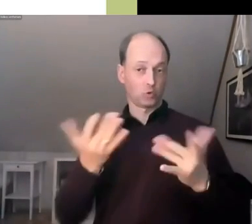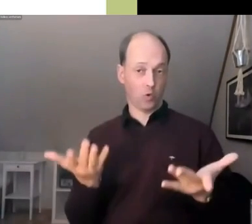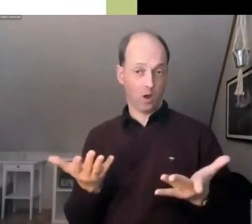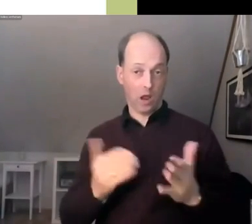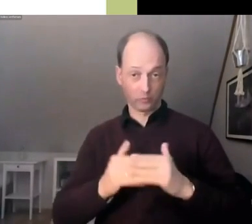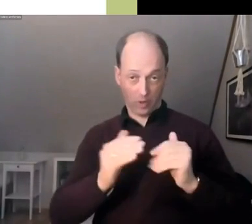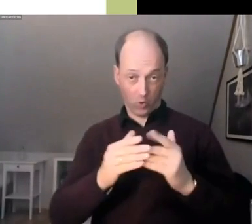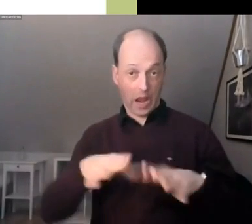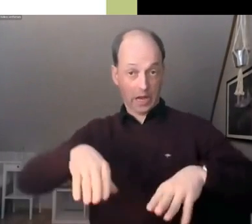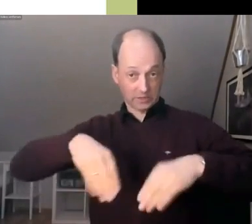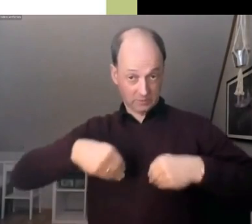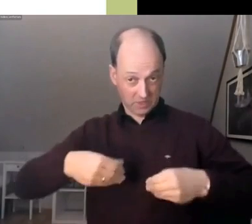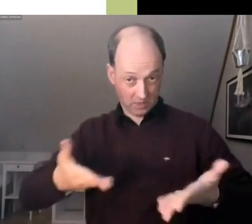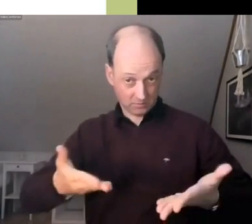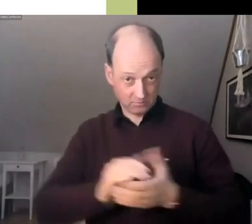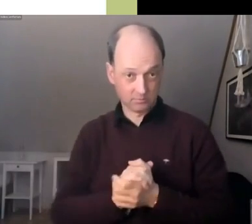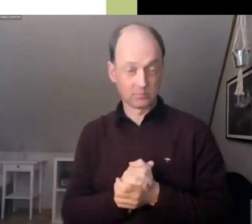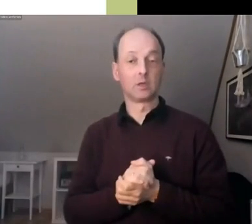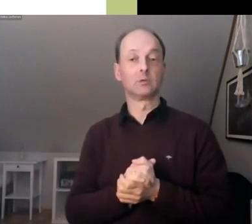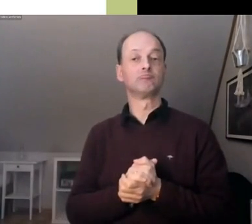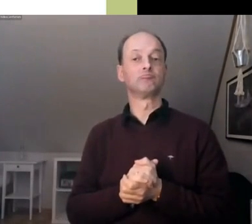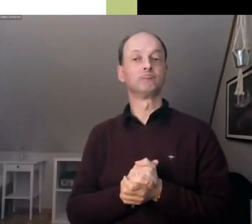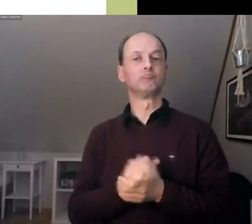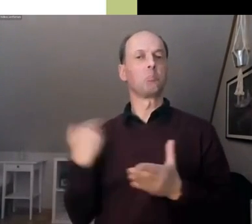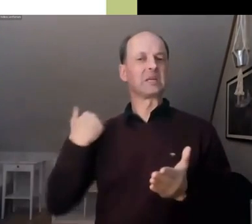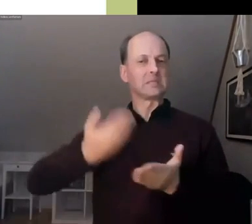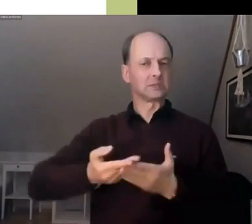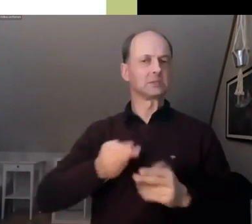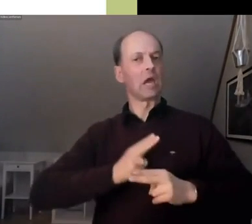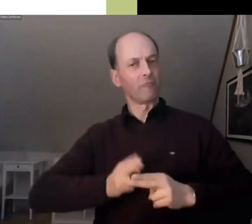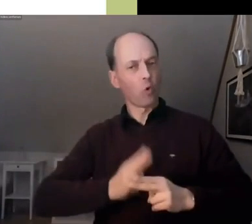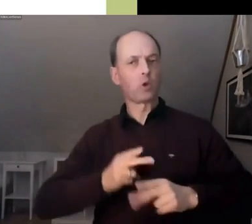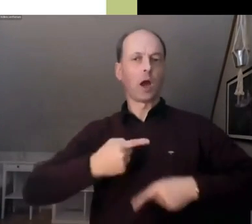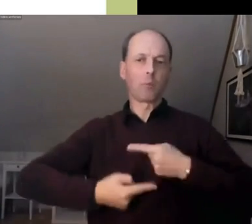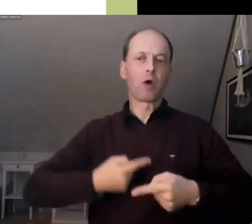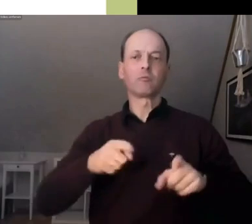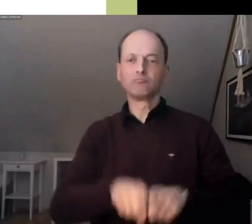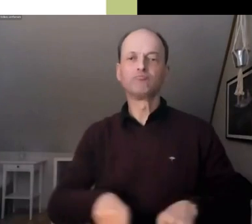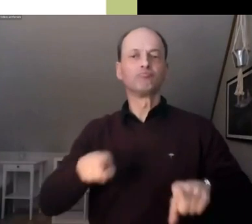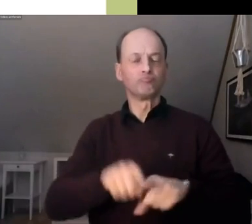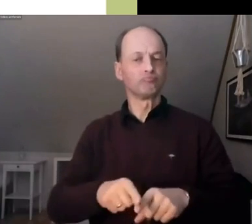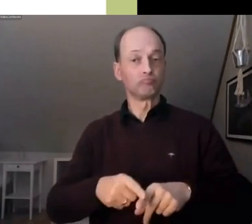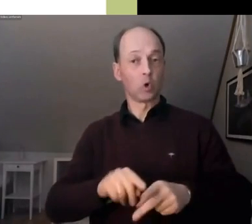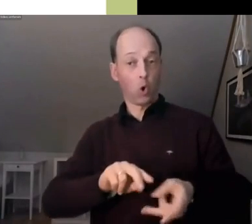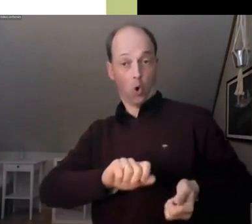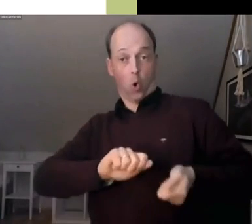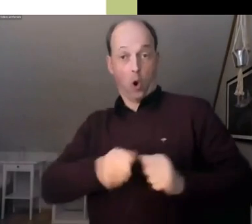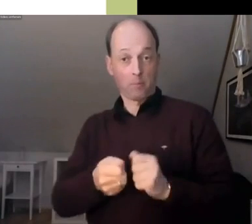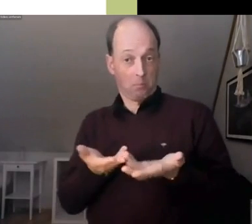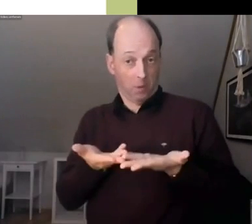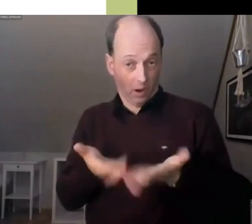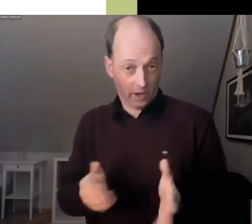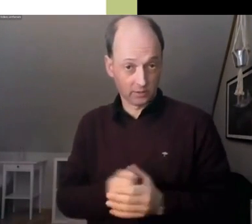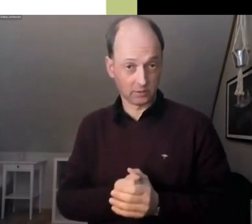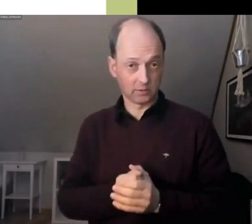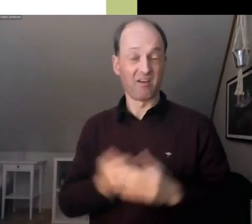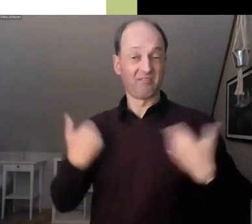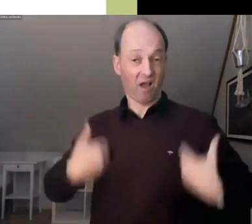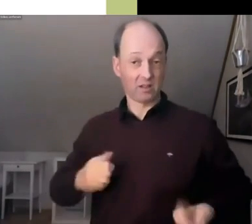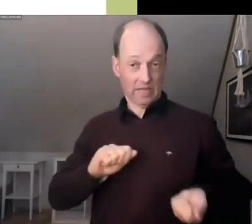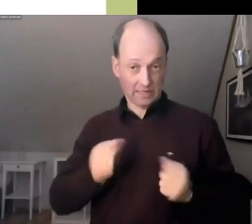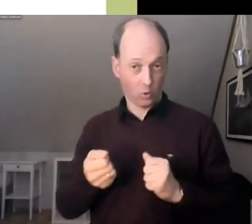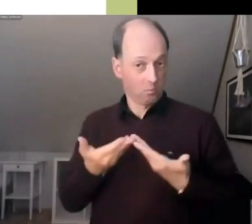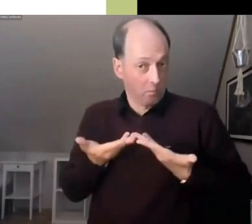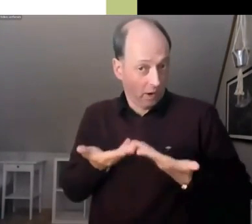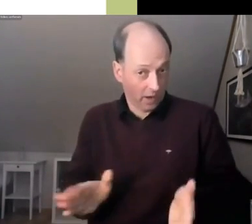wir bereit, mit gewohnten Routinen zu brechen und unser Verhalten zu ändern? Sind wir in der Lage, die Veränderungen